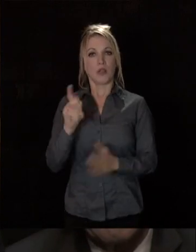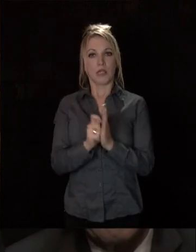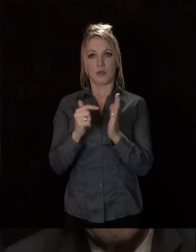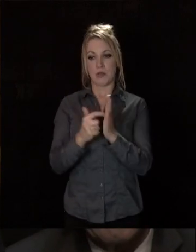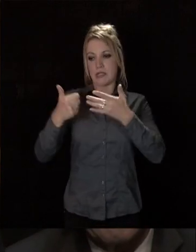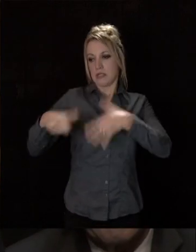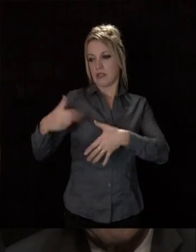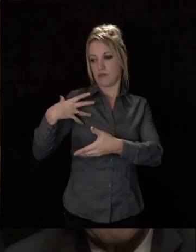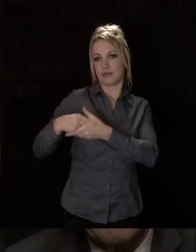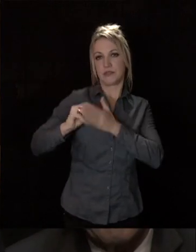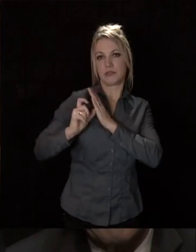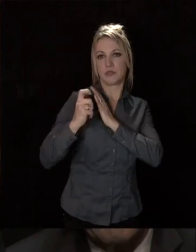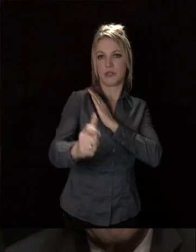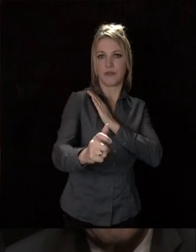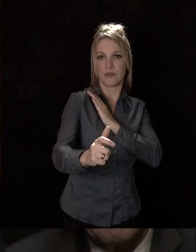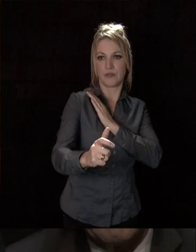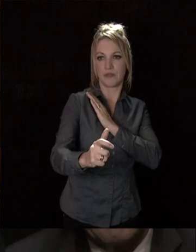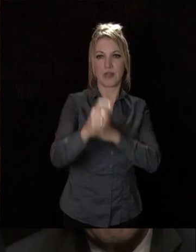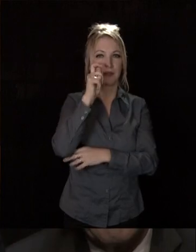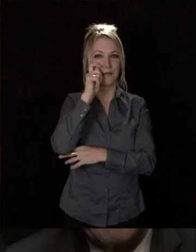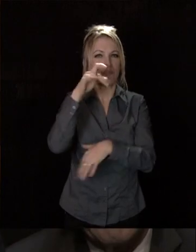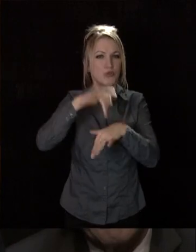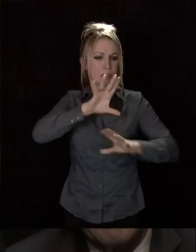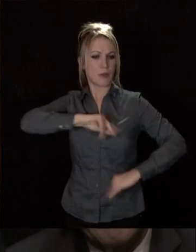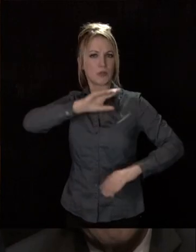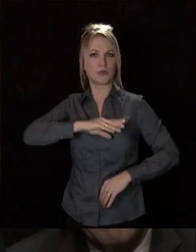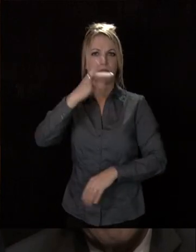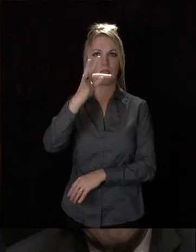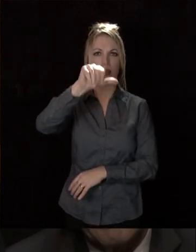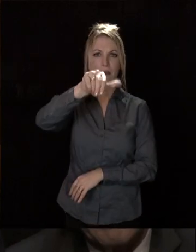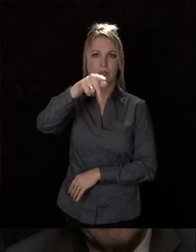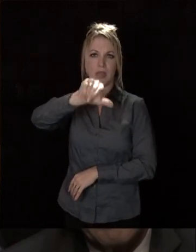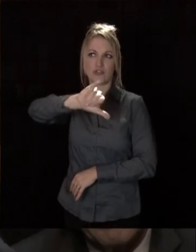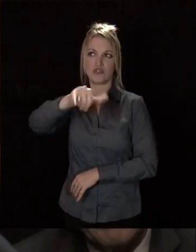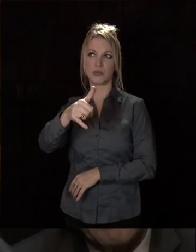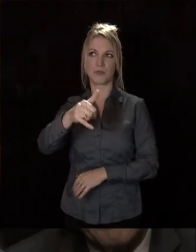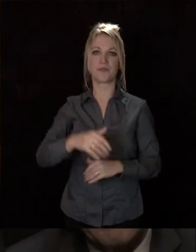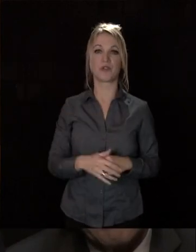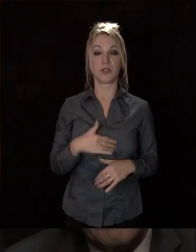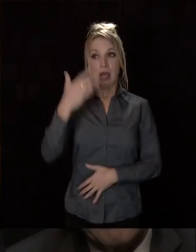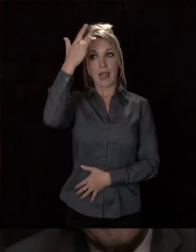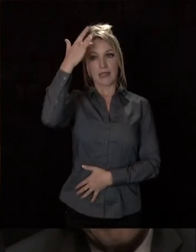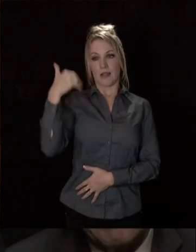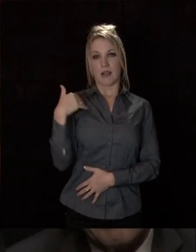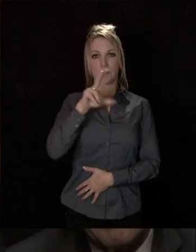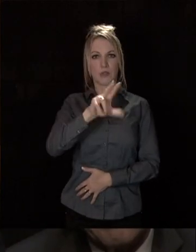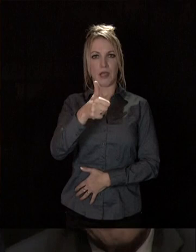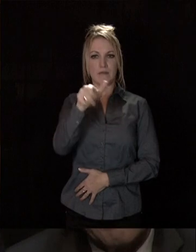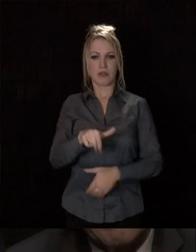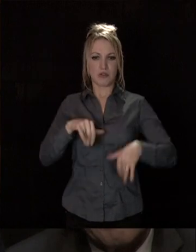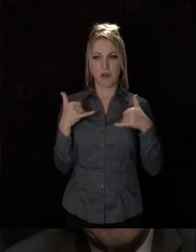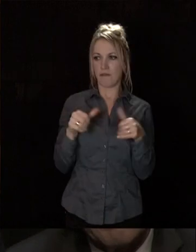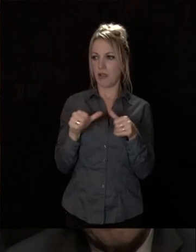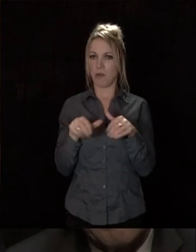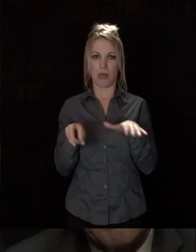2016, de rejoindre un dispositif expérimental qui s'appelle Tapage. Durant l'été, 31 jeunes en errance, oui, il y a